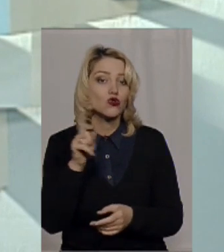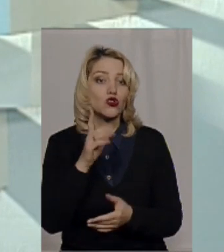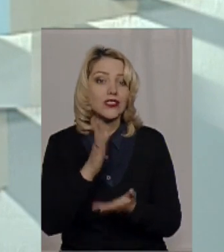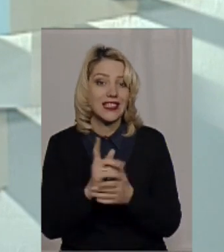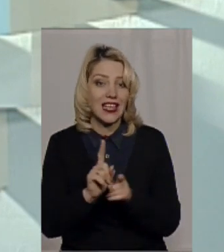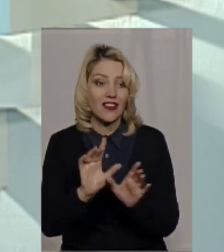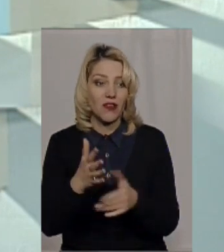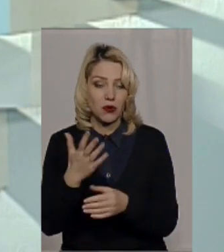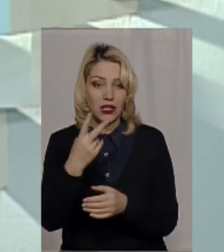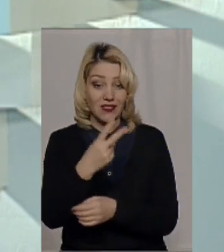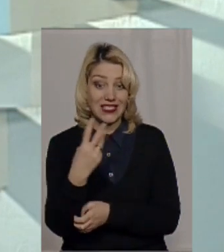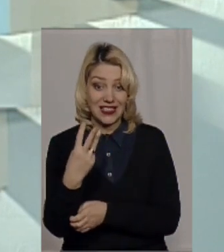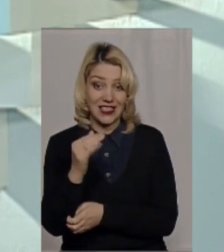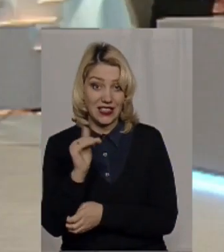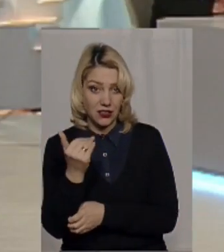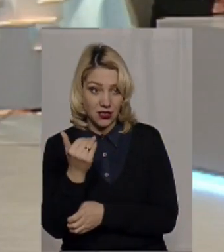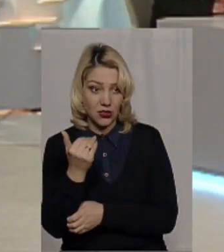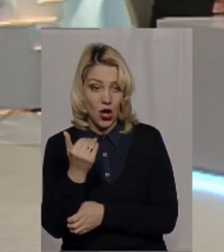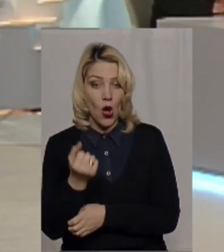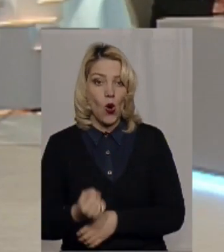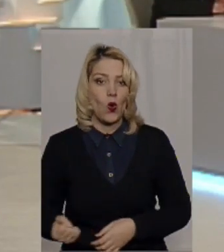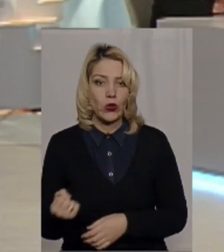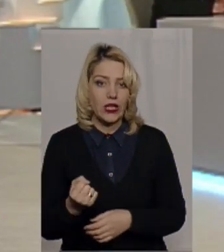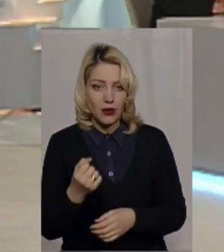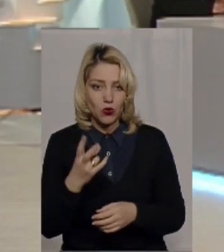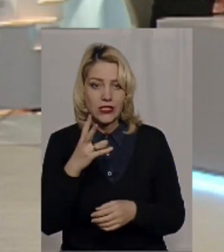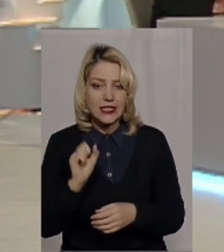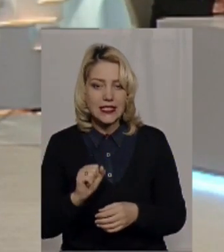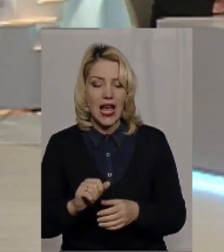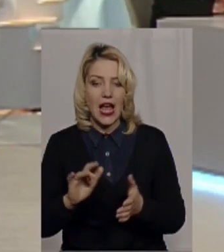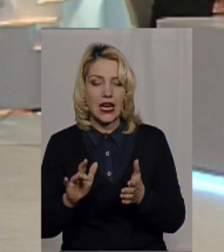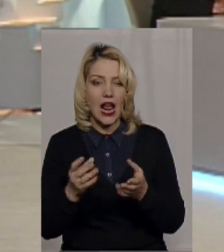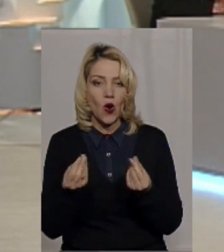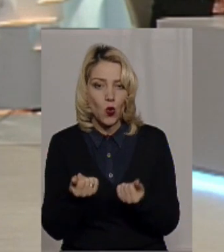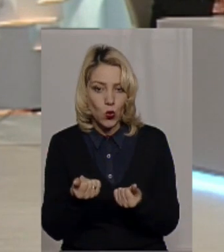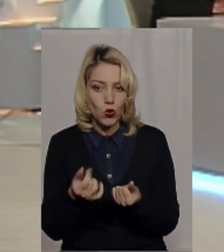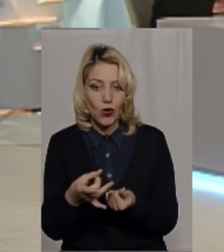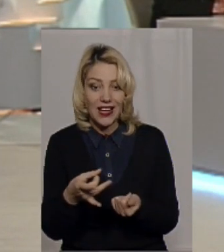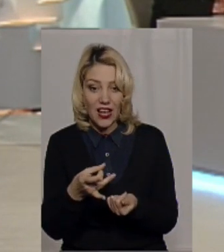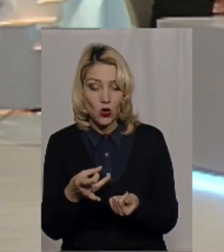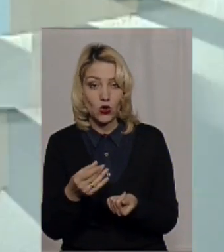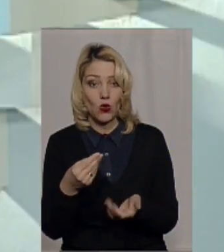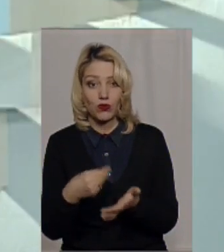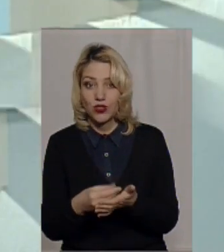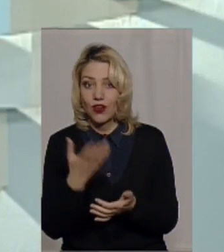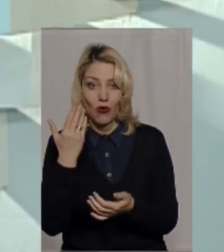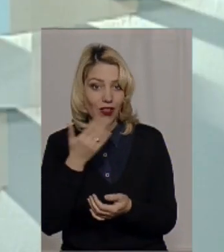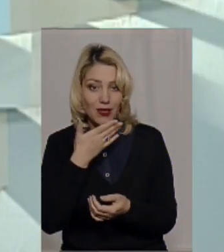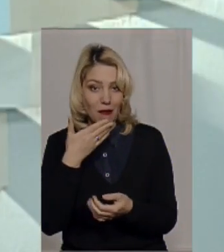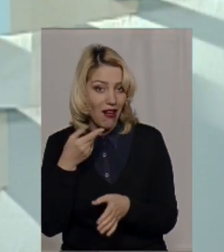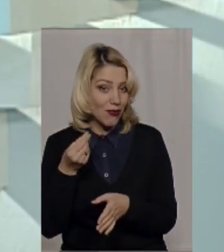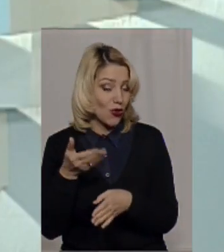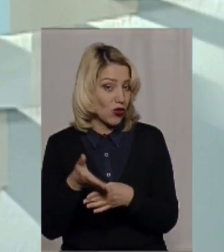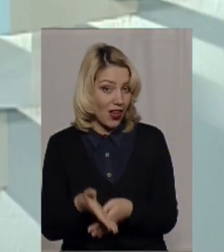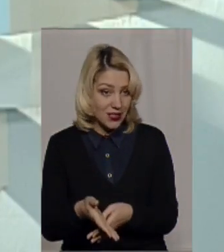23 дитини утримуються за рахунок районного бюджету, коли нема навіть дотації, і ми